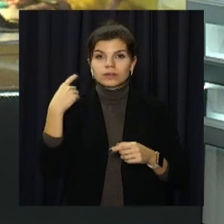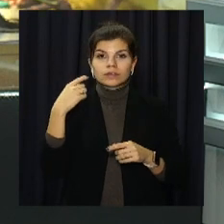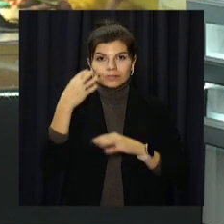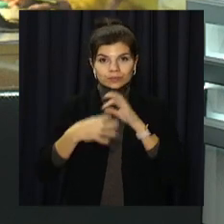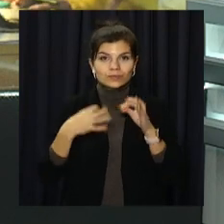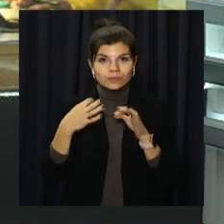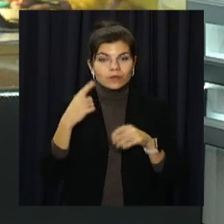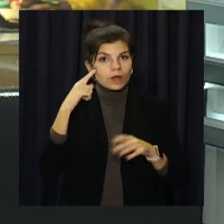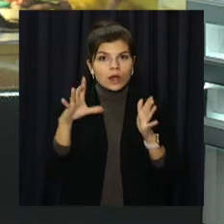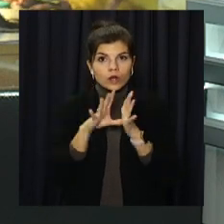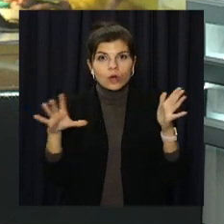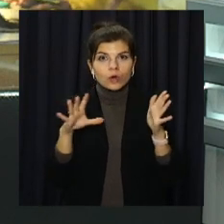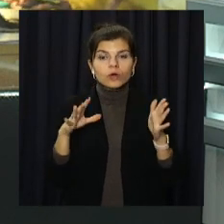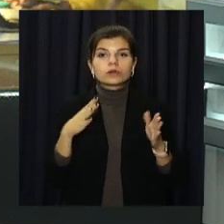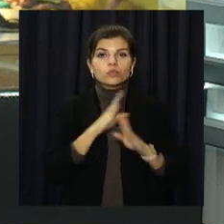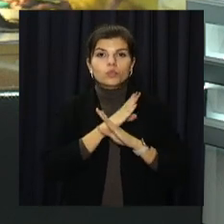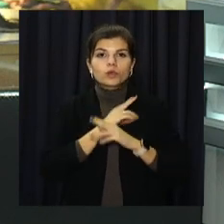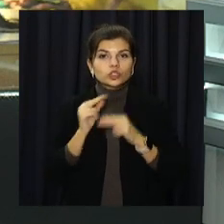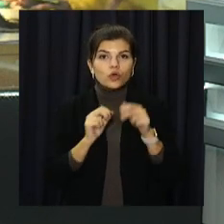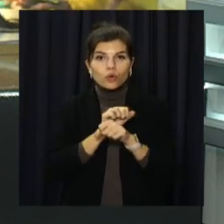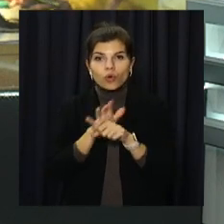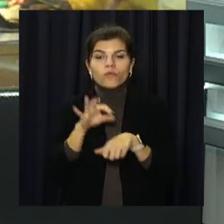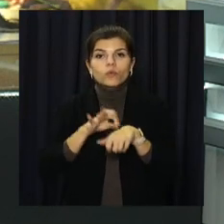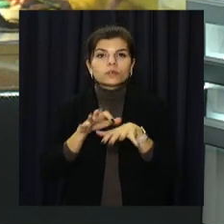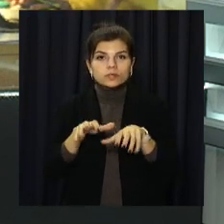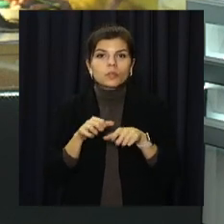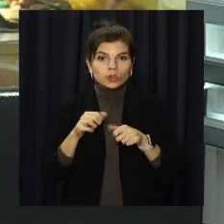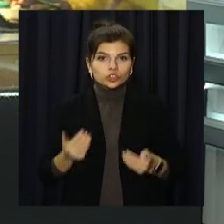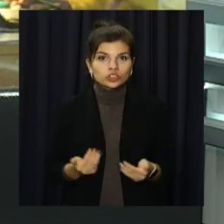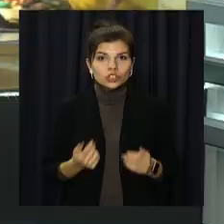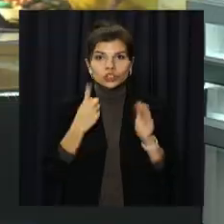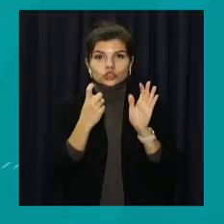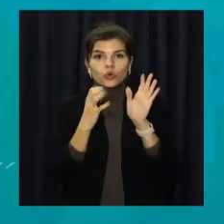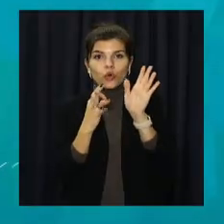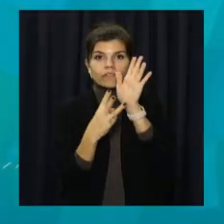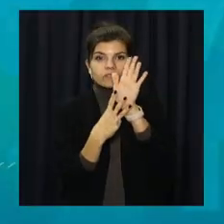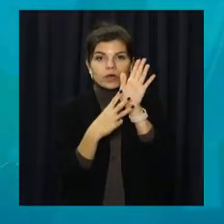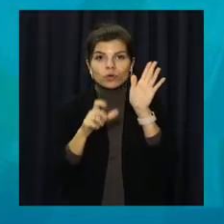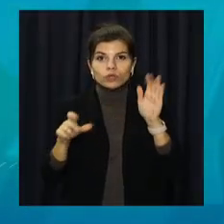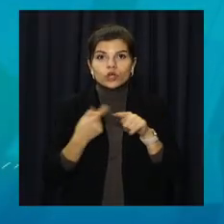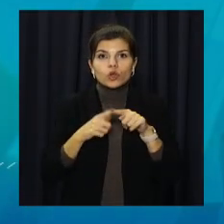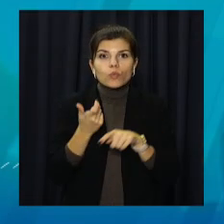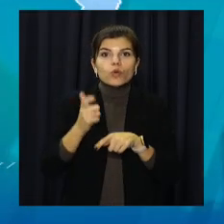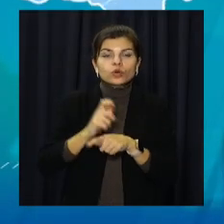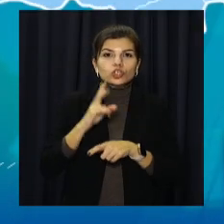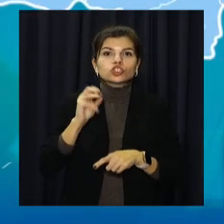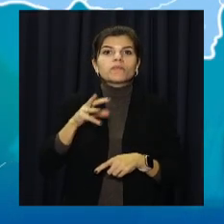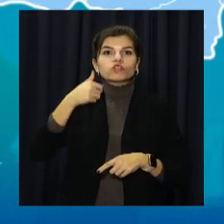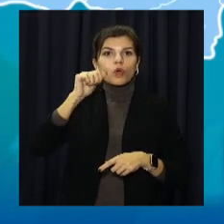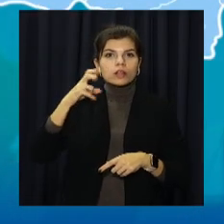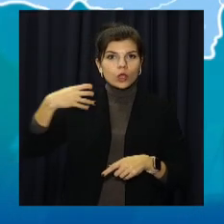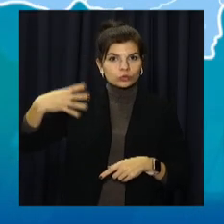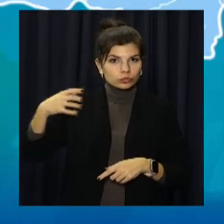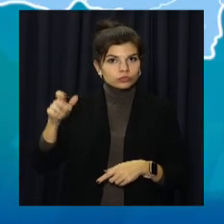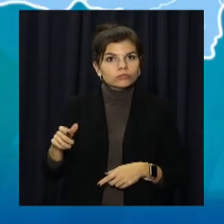зареєстрували рекордну летальність через ковід. Хвороба забрала життя 108 людей, це більш ніж учора на 40. Крім